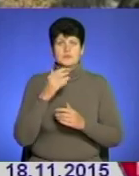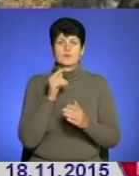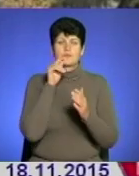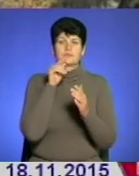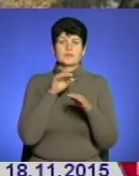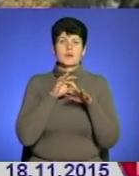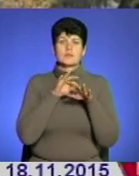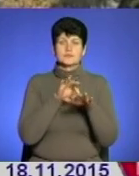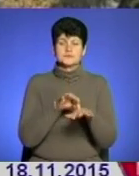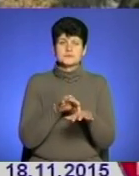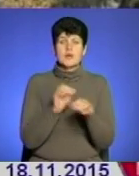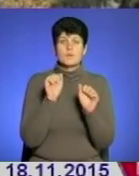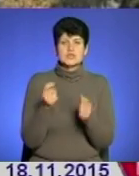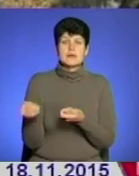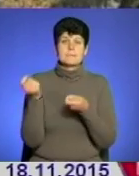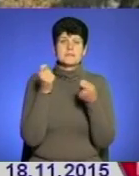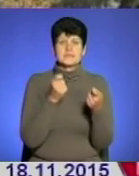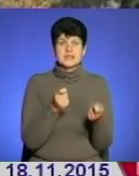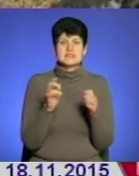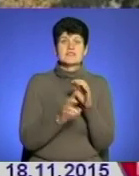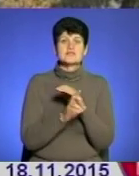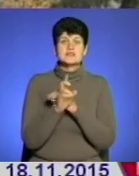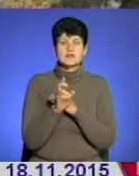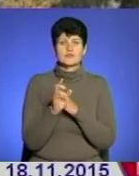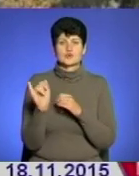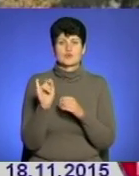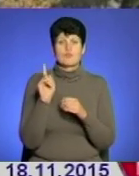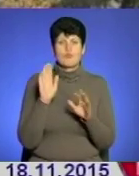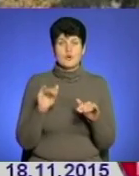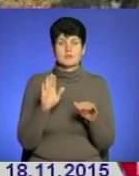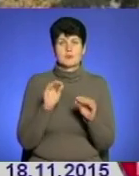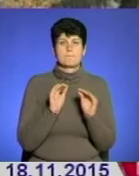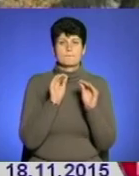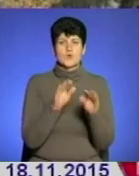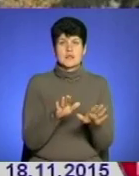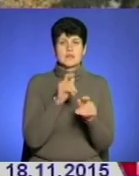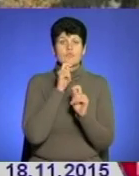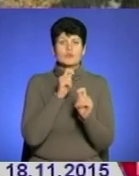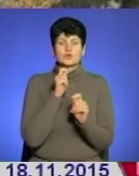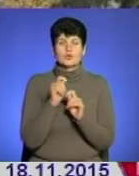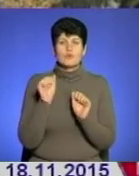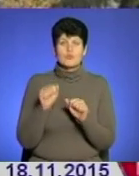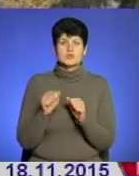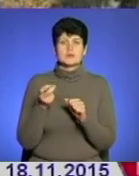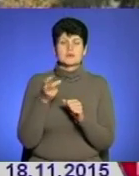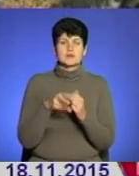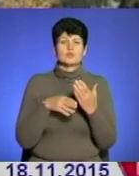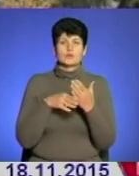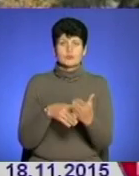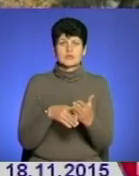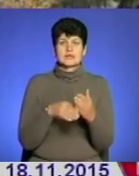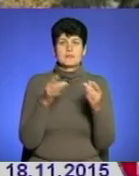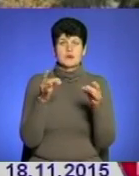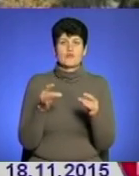проведення. Можна принести щось в церкви, щоб ми це поклали в подарунок діткам. Можна пройти допомогти на пакуванні